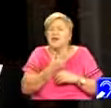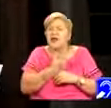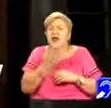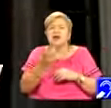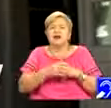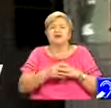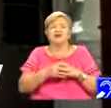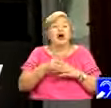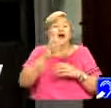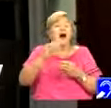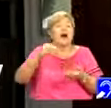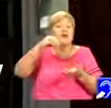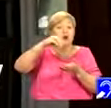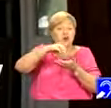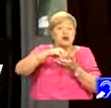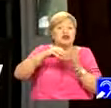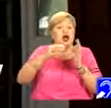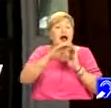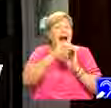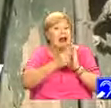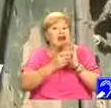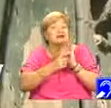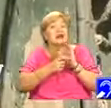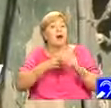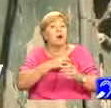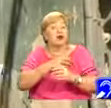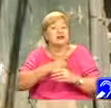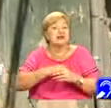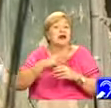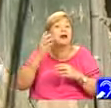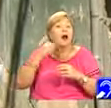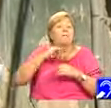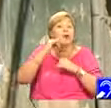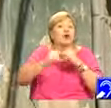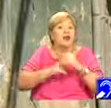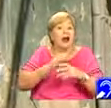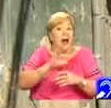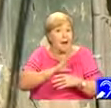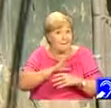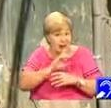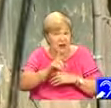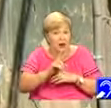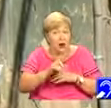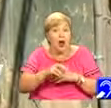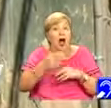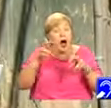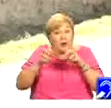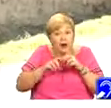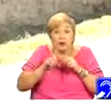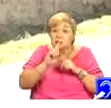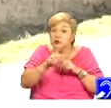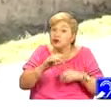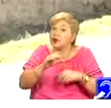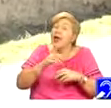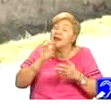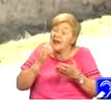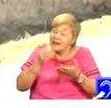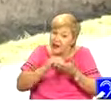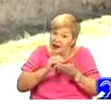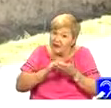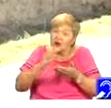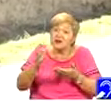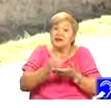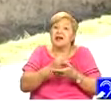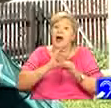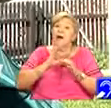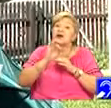fost inclus și în lista Patrimoniului Mondial în pericol, recunoscându-se vulnerabilitatea lui și necesitatea adoptării unor măsuri urgente